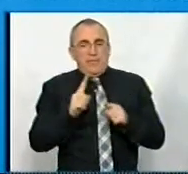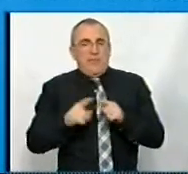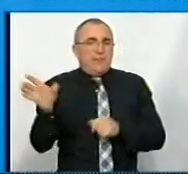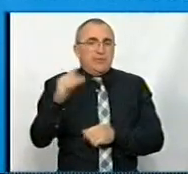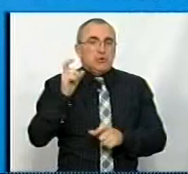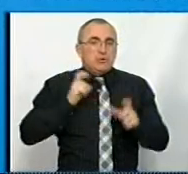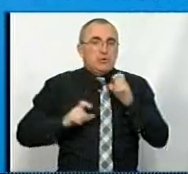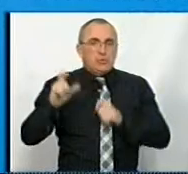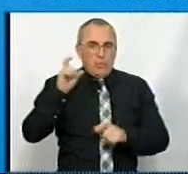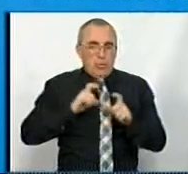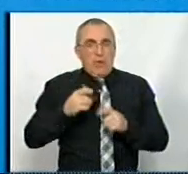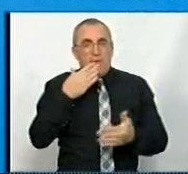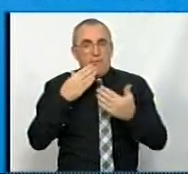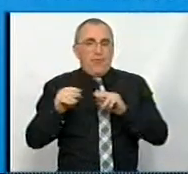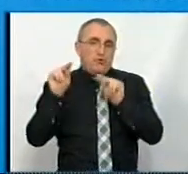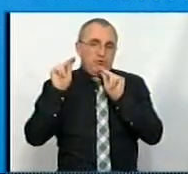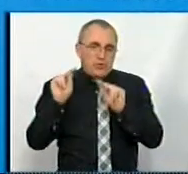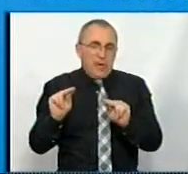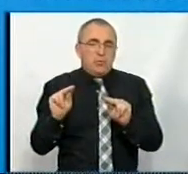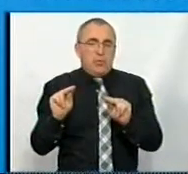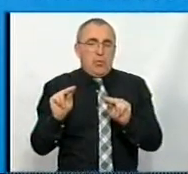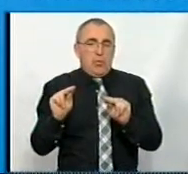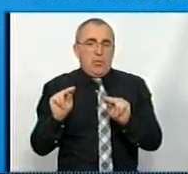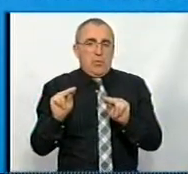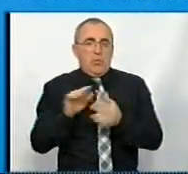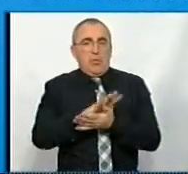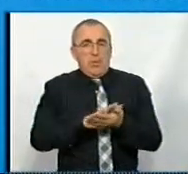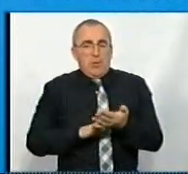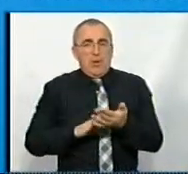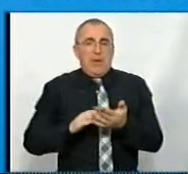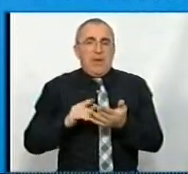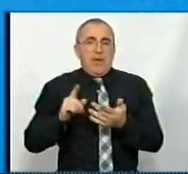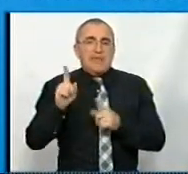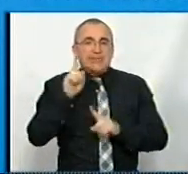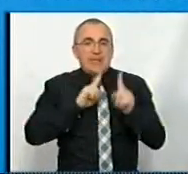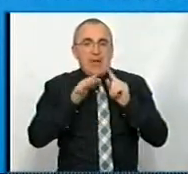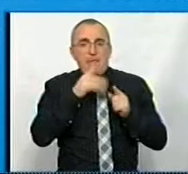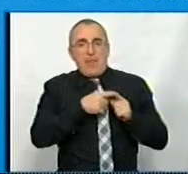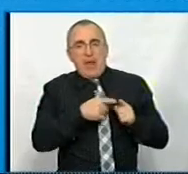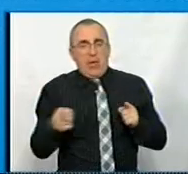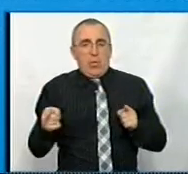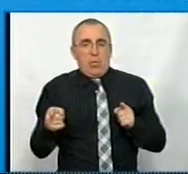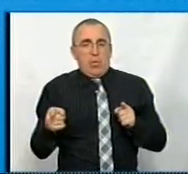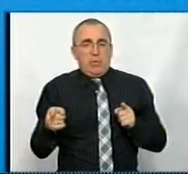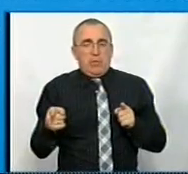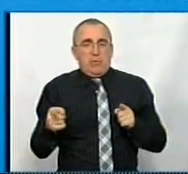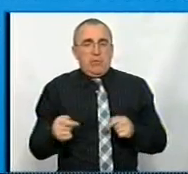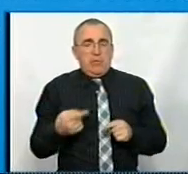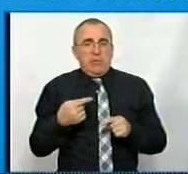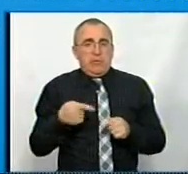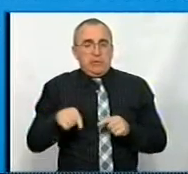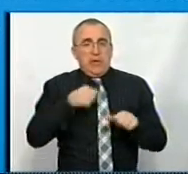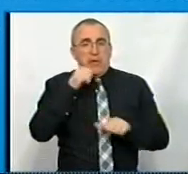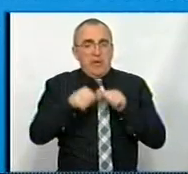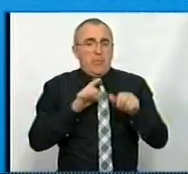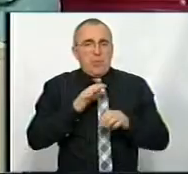відносно чесно проходять сесійний період. І цей рік був